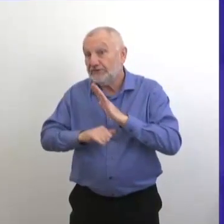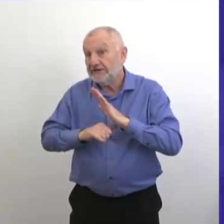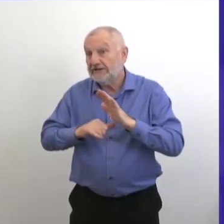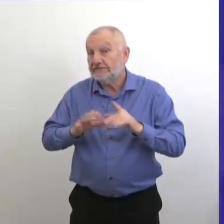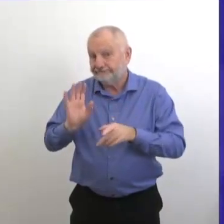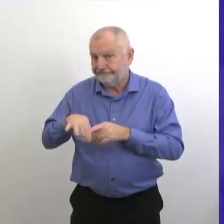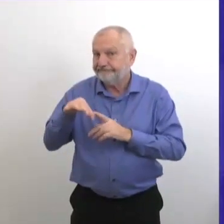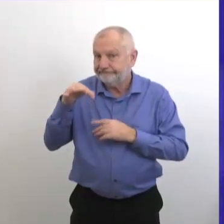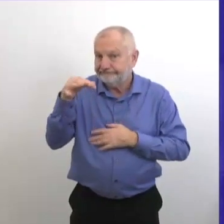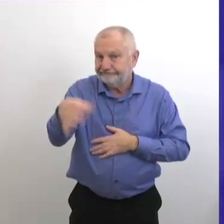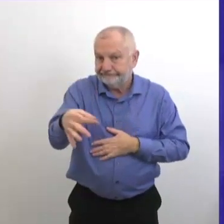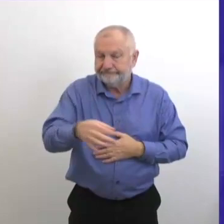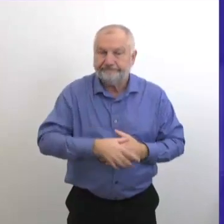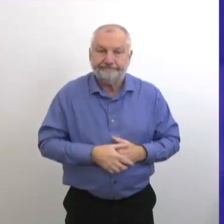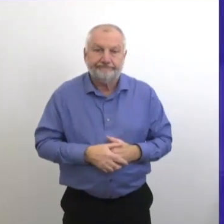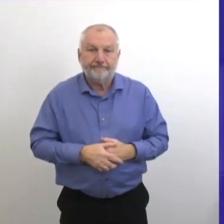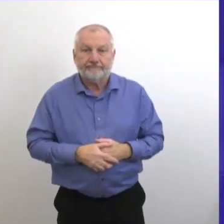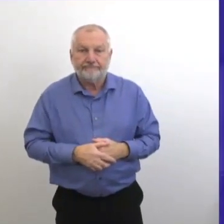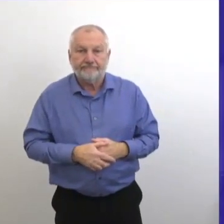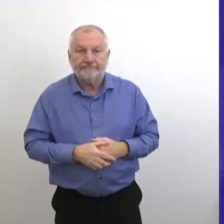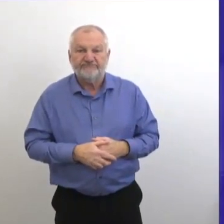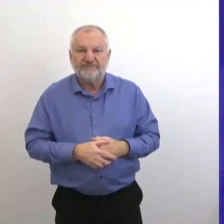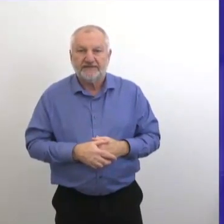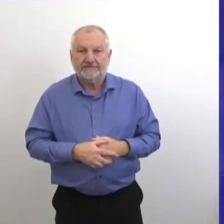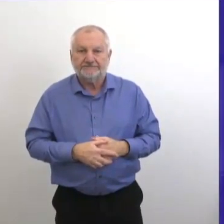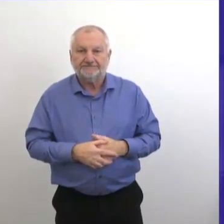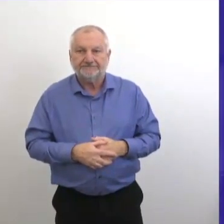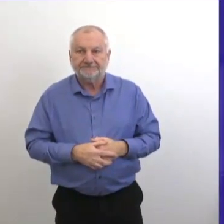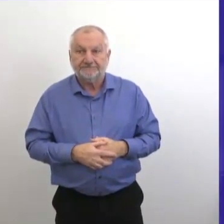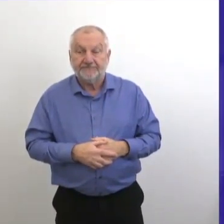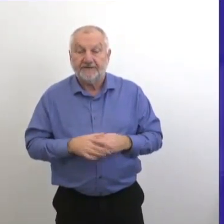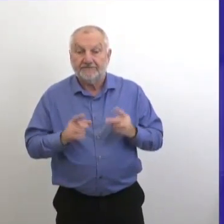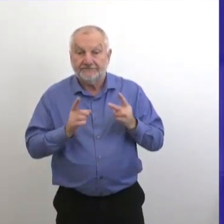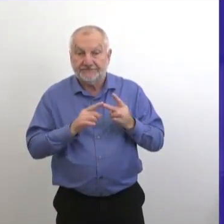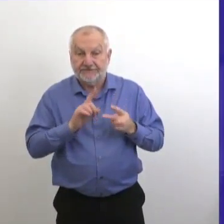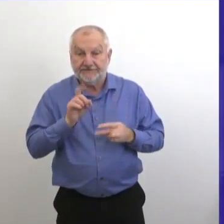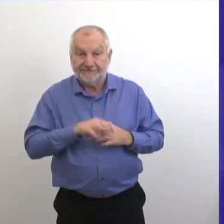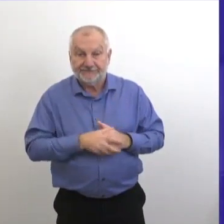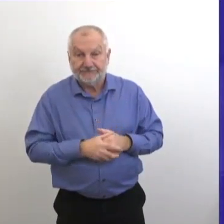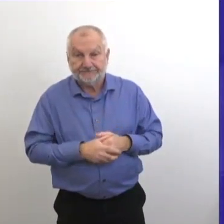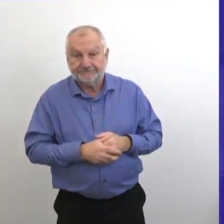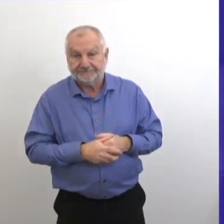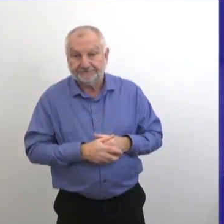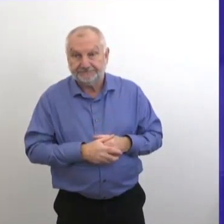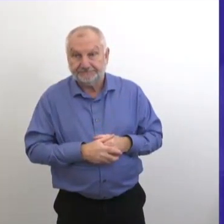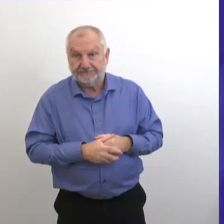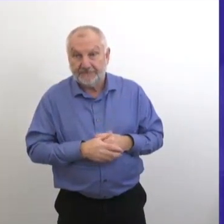Merci. Deuxième question. Dans la même veine.